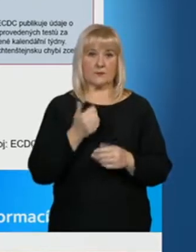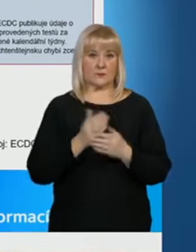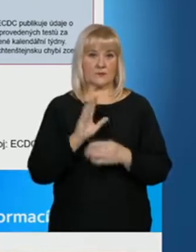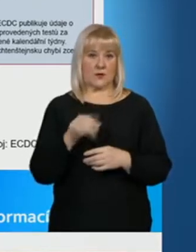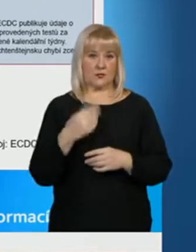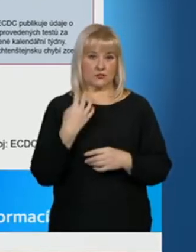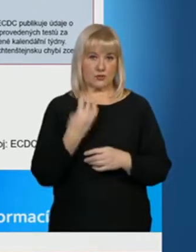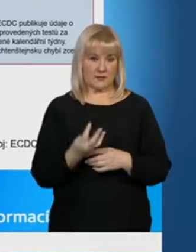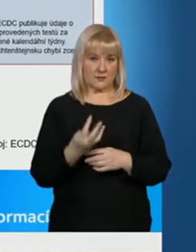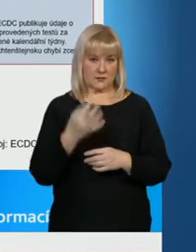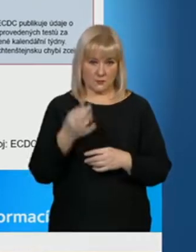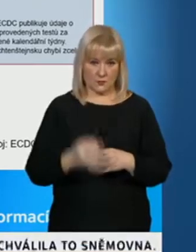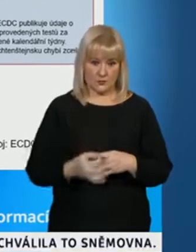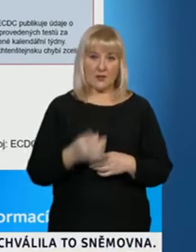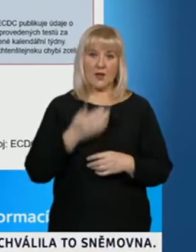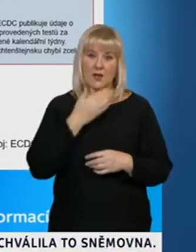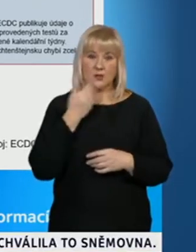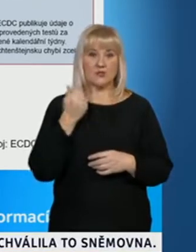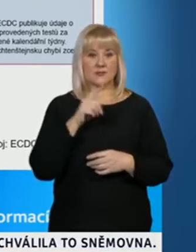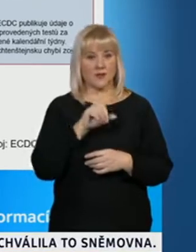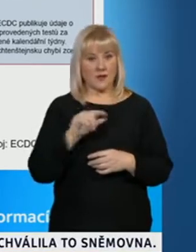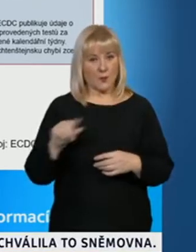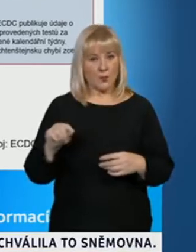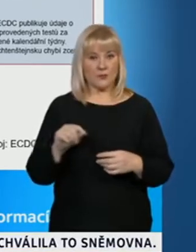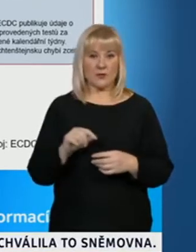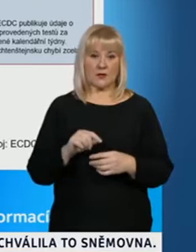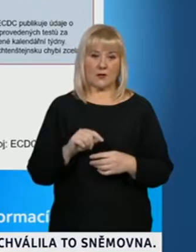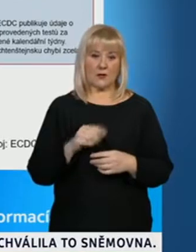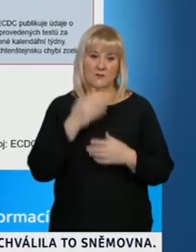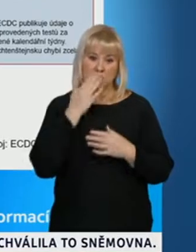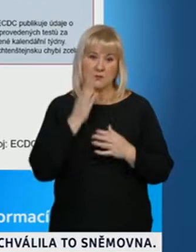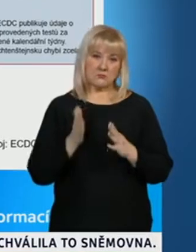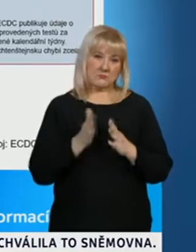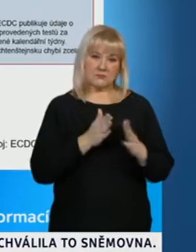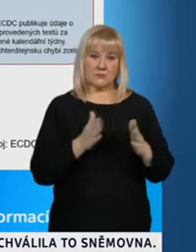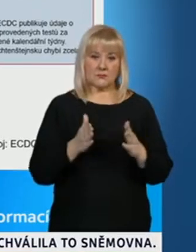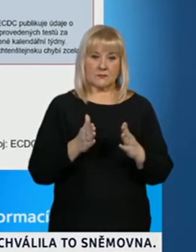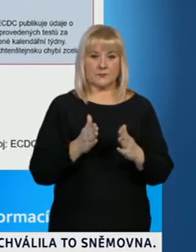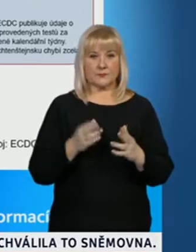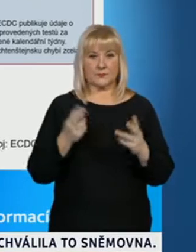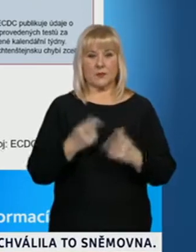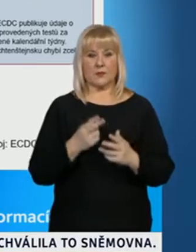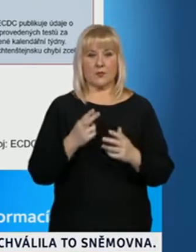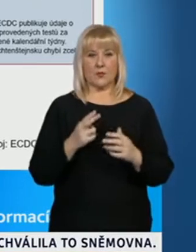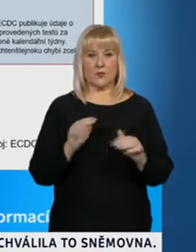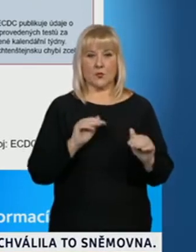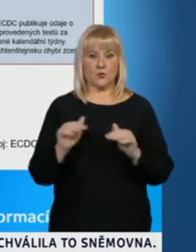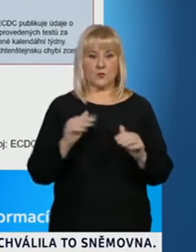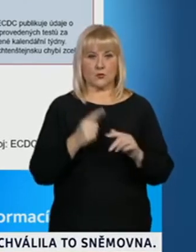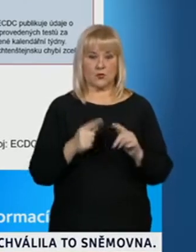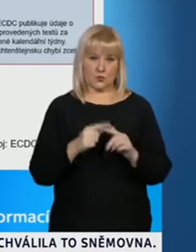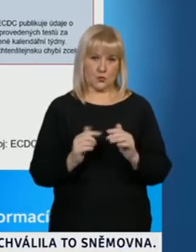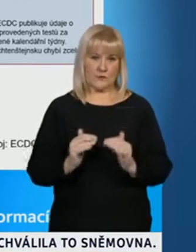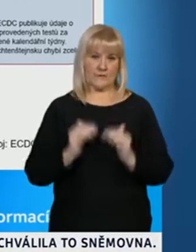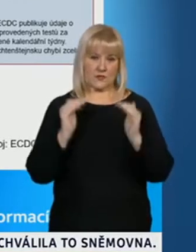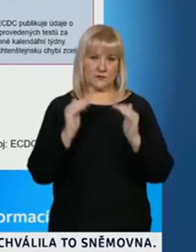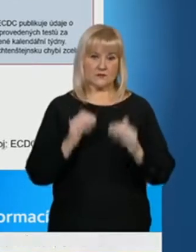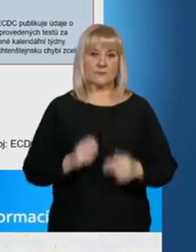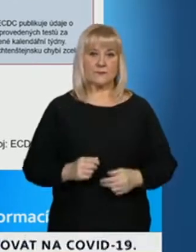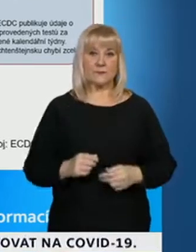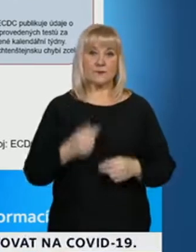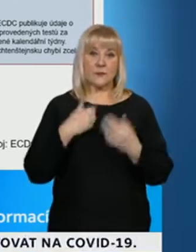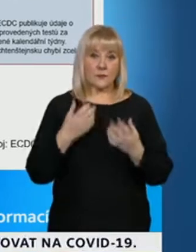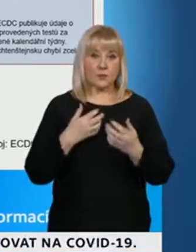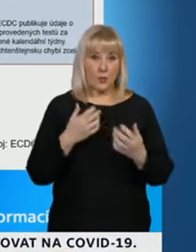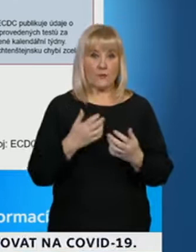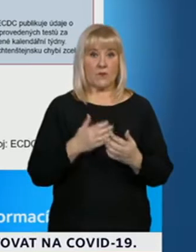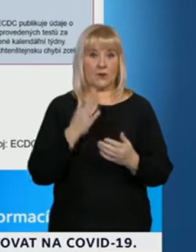A ta Česká republika v tuto chvíli je někde v nějakém lehkém nadprůměru a doufujeme, že to číslo i s